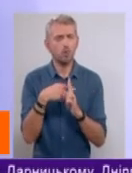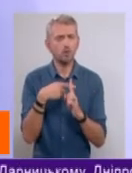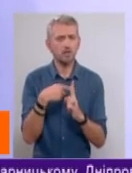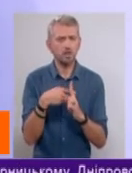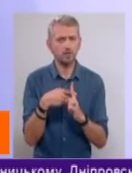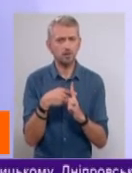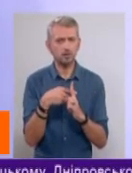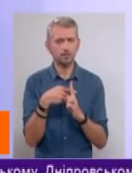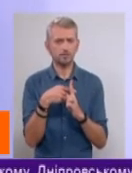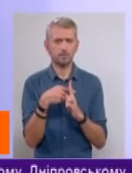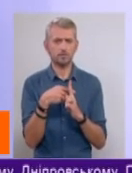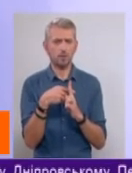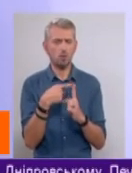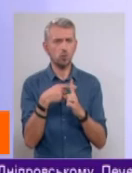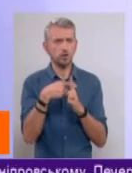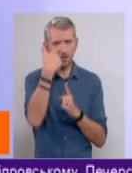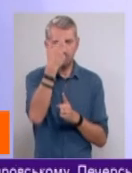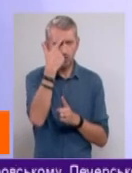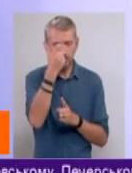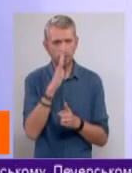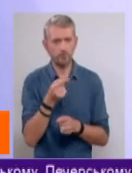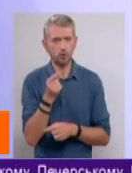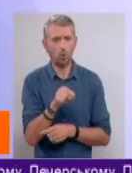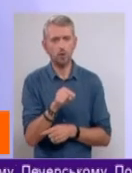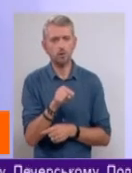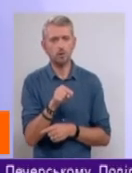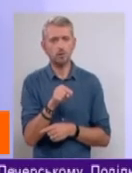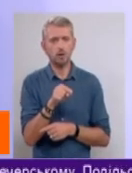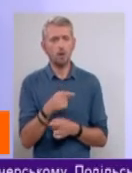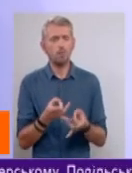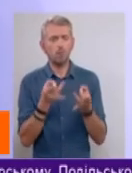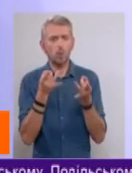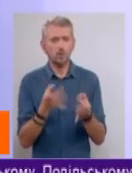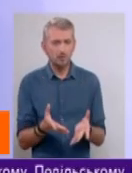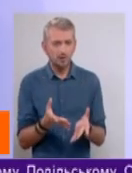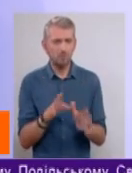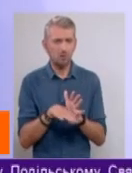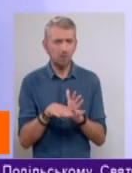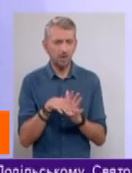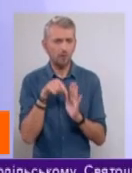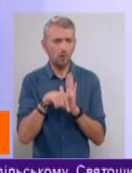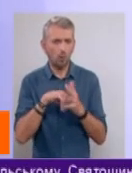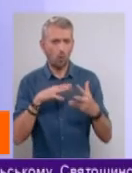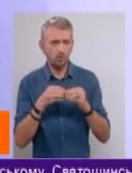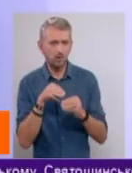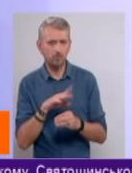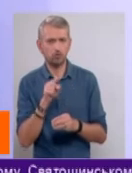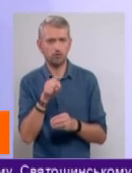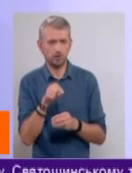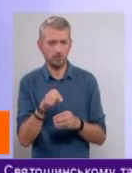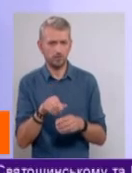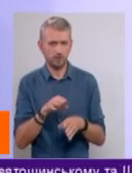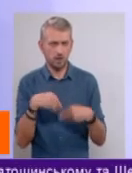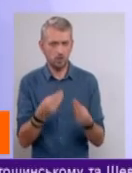посили в той простий і примітивний контент, який вони генерують. Тобто,